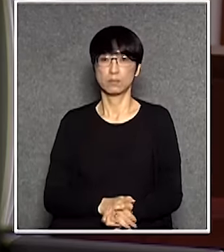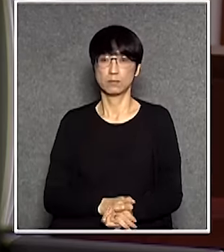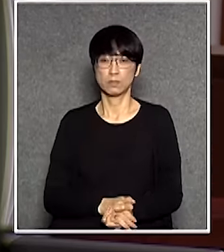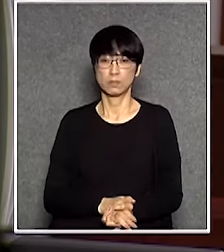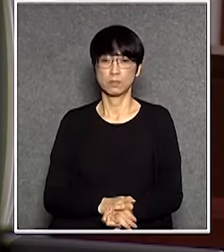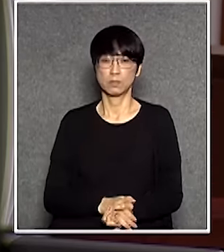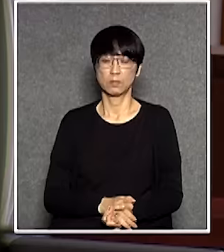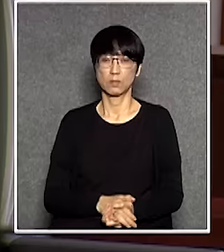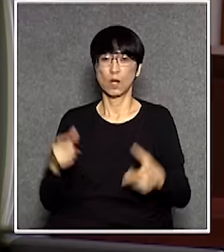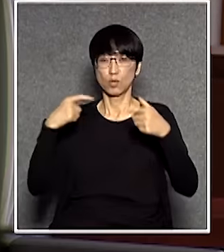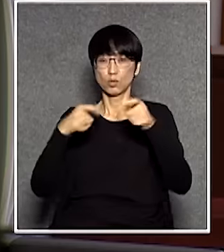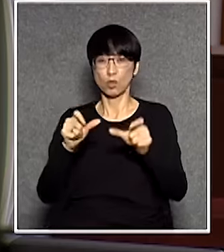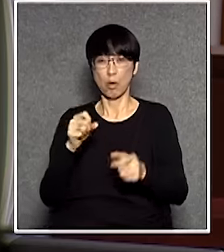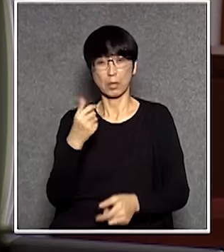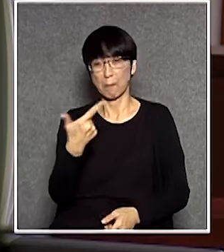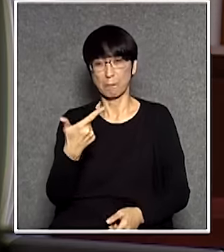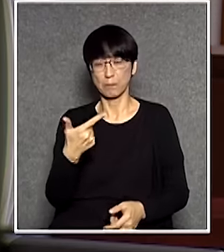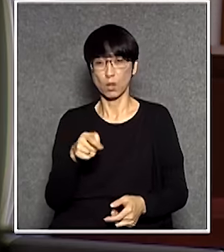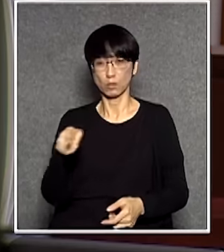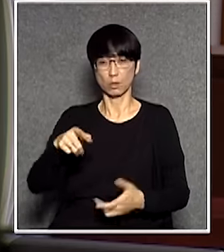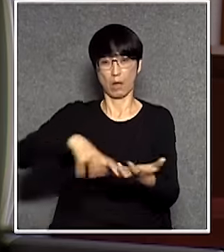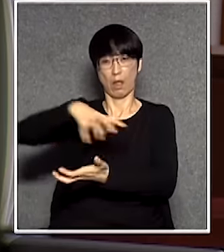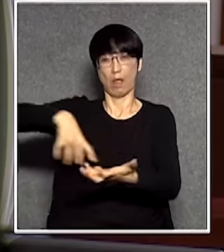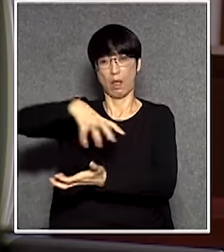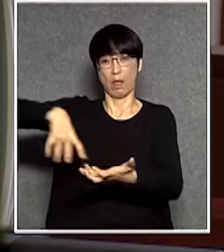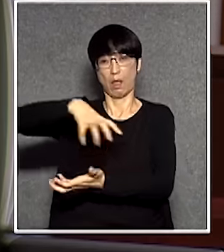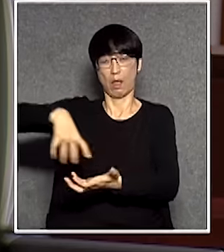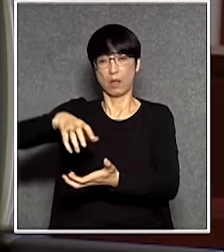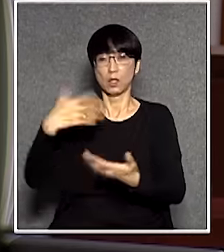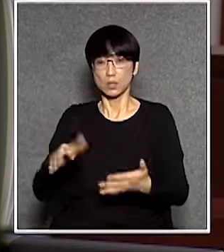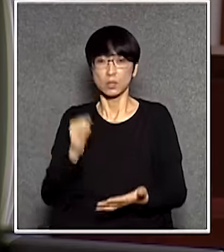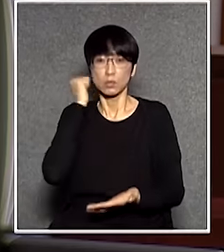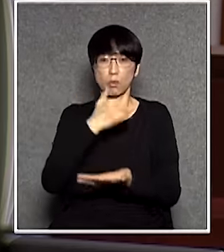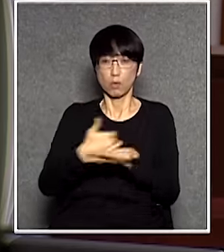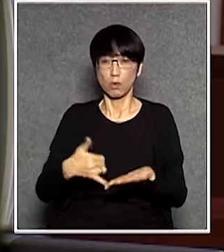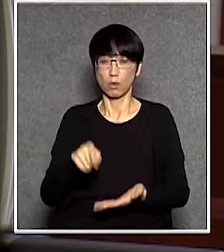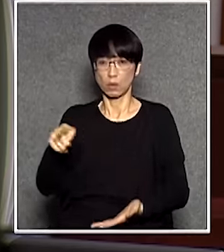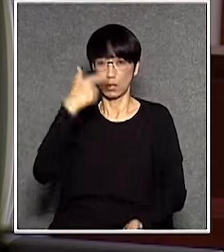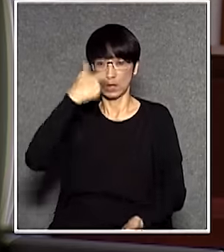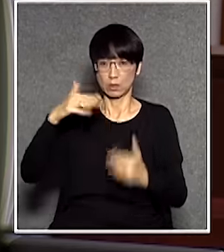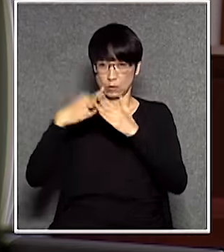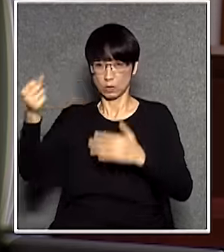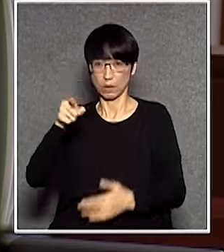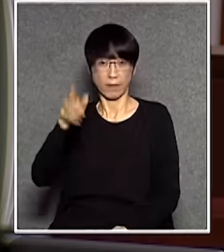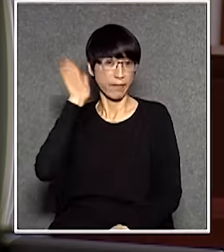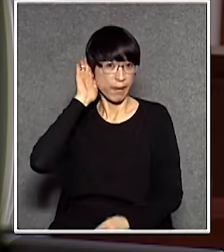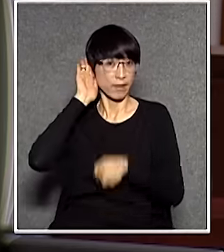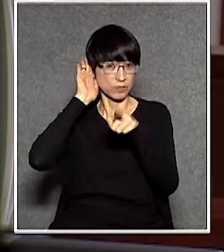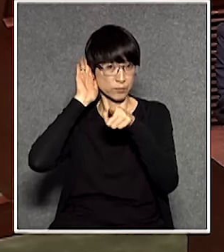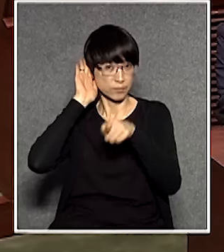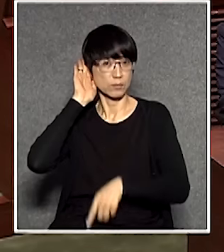拿這麼高的工資搞壇這樣的事一窩窩然後退一窩你這個新局長坐在這裡你聽著是不是